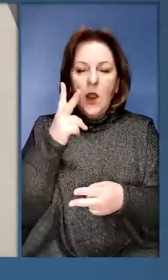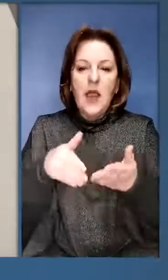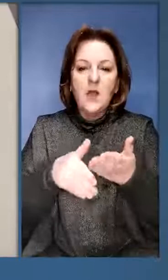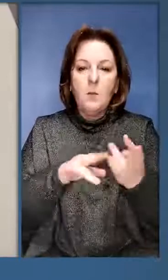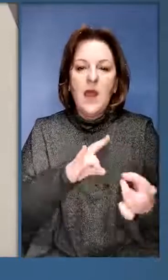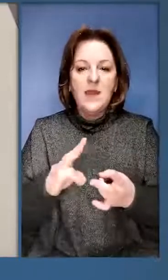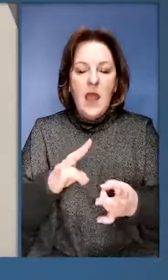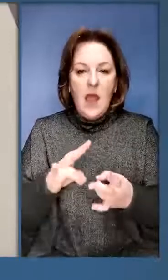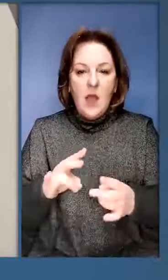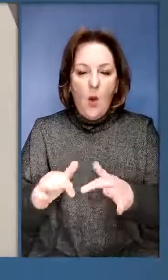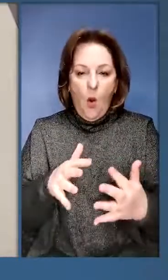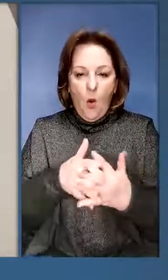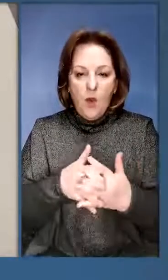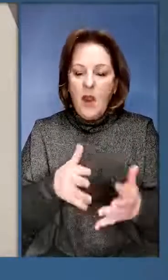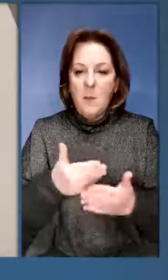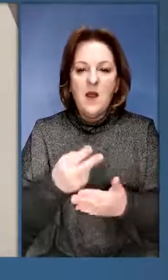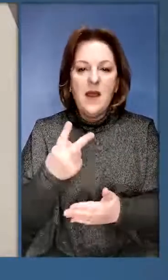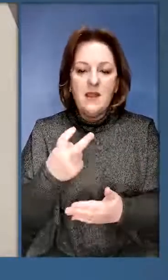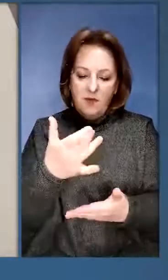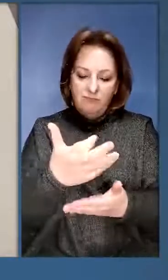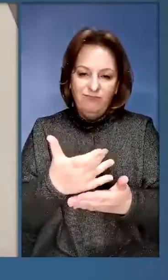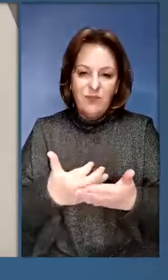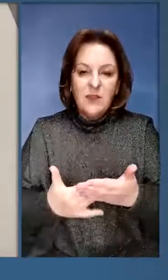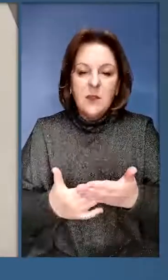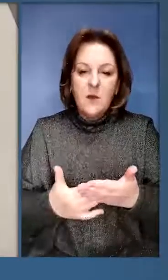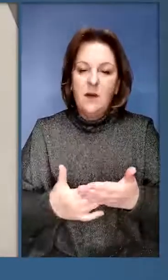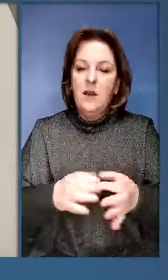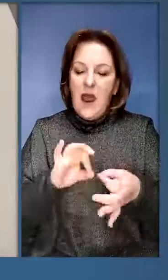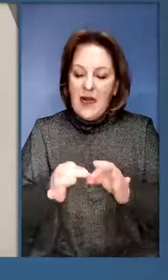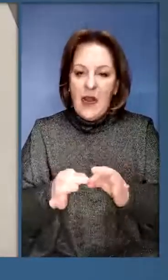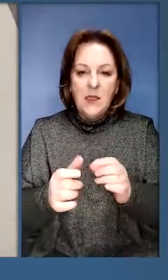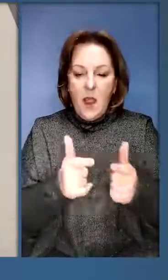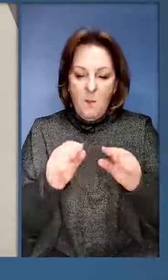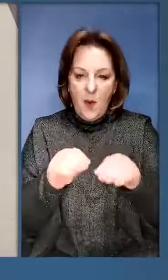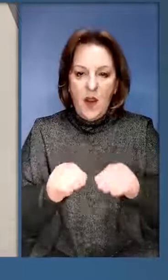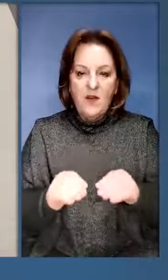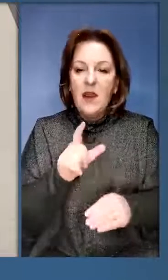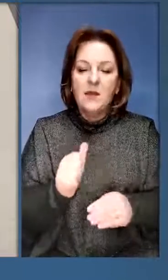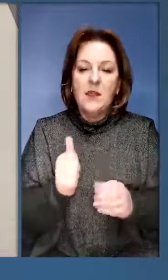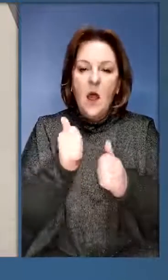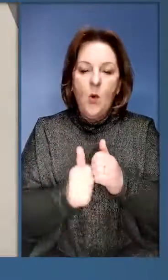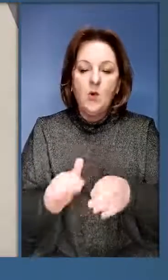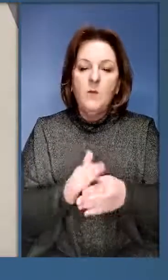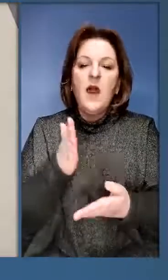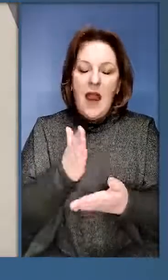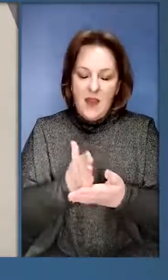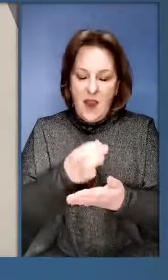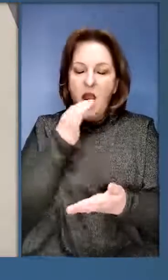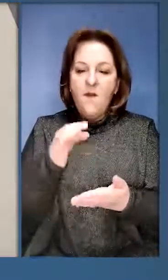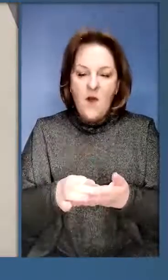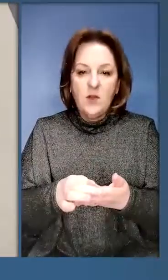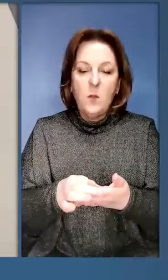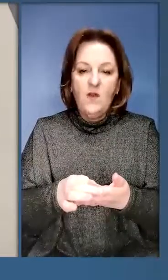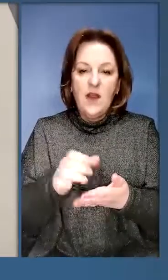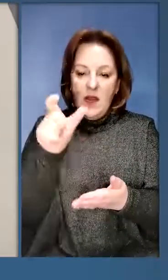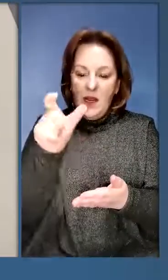інших осіб, які допомагають терору. Майже 200 – це список ретельно підготовлений, і за кожним прізвищем є